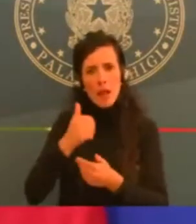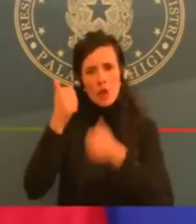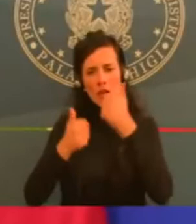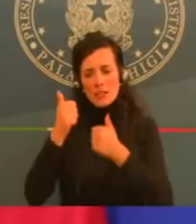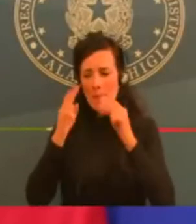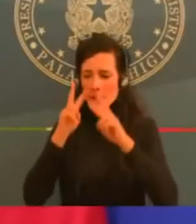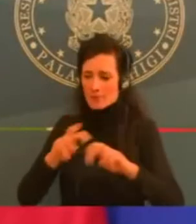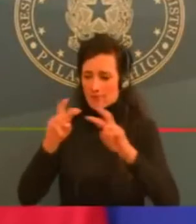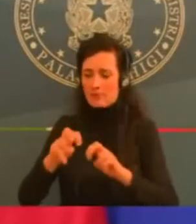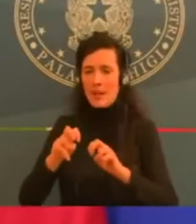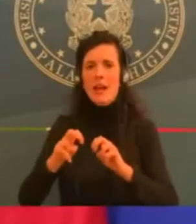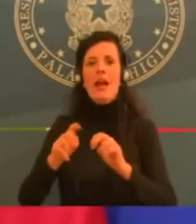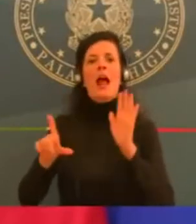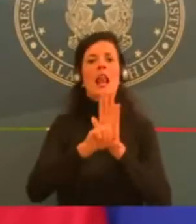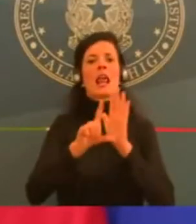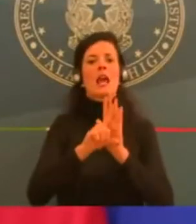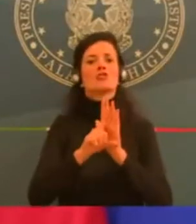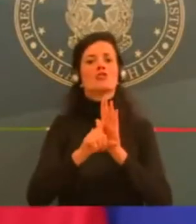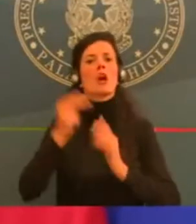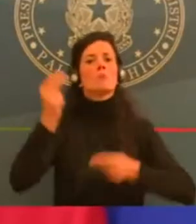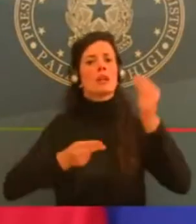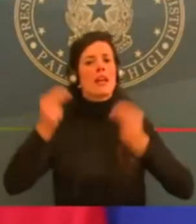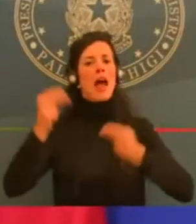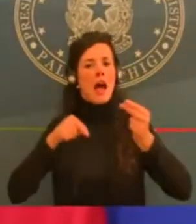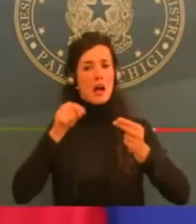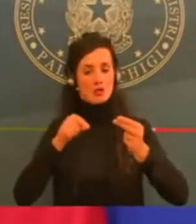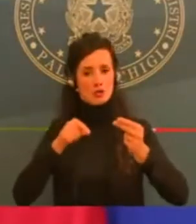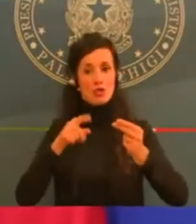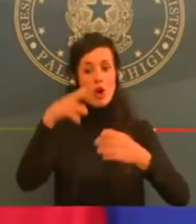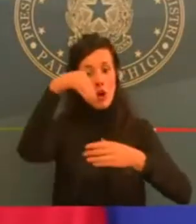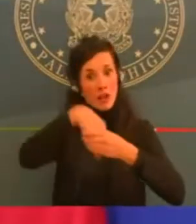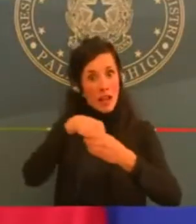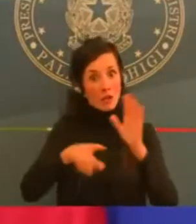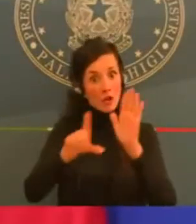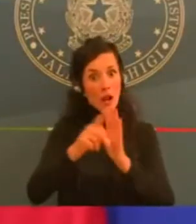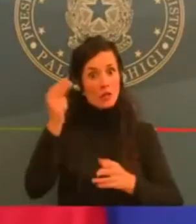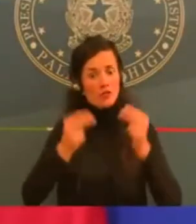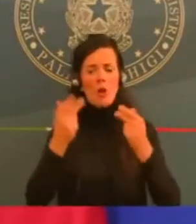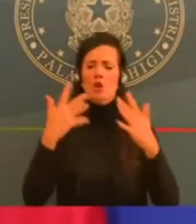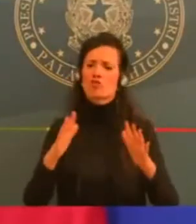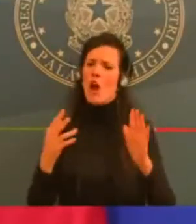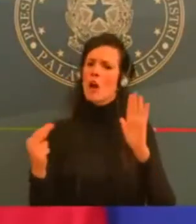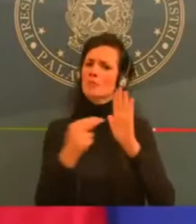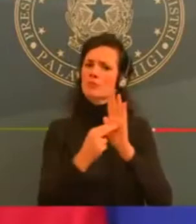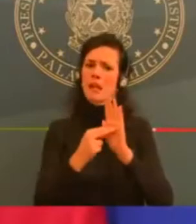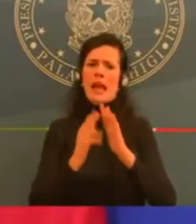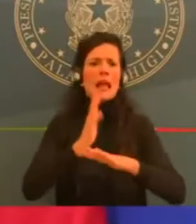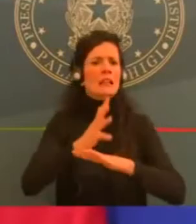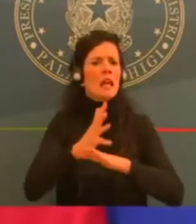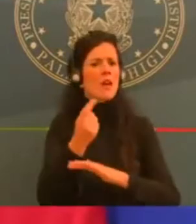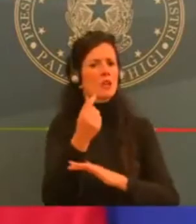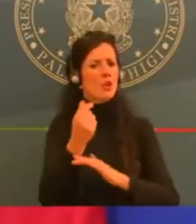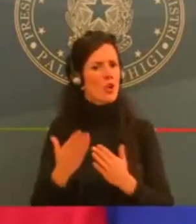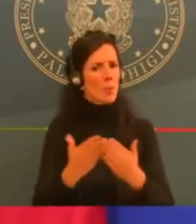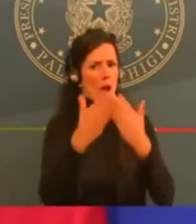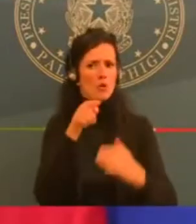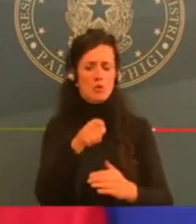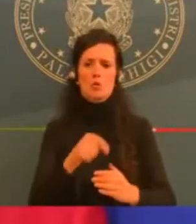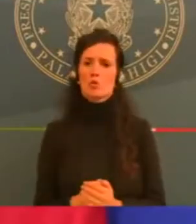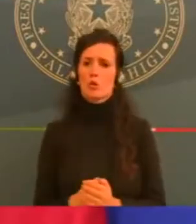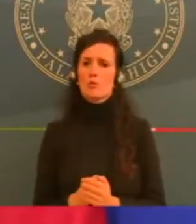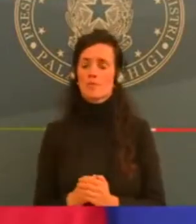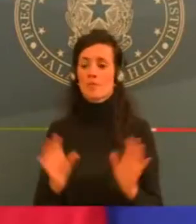contributo delle forze di maggioranza, ma qui devo sottolinearlo, anche con le forze di opposizione,